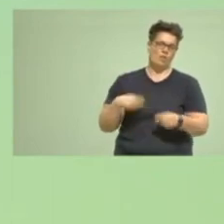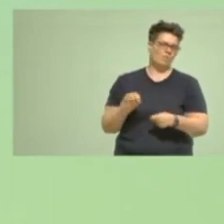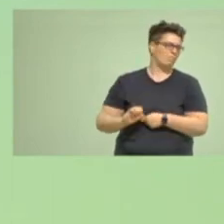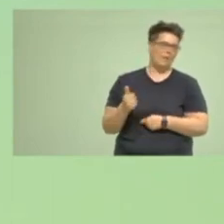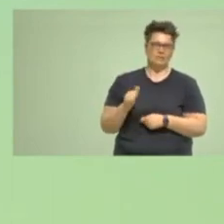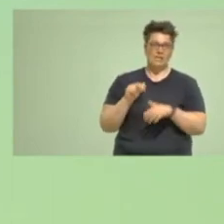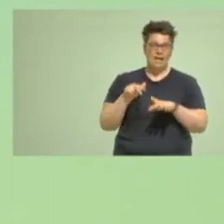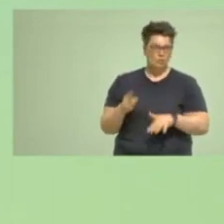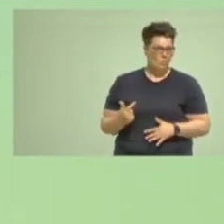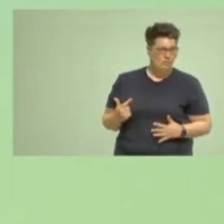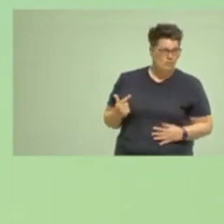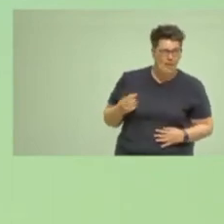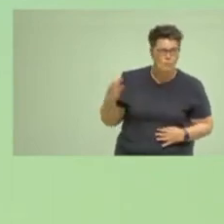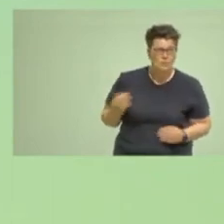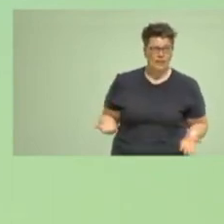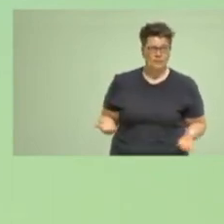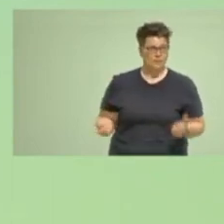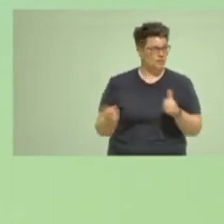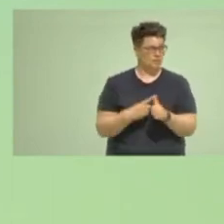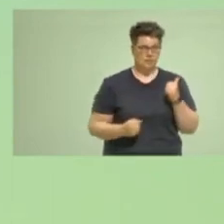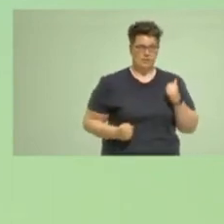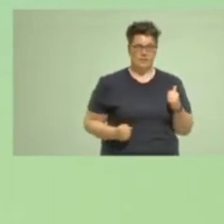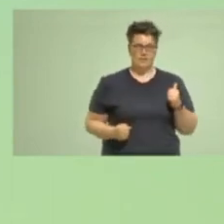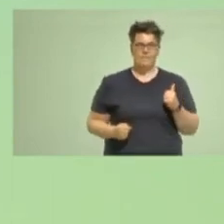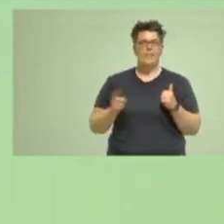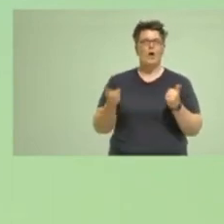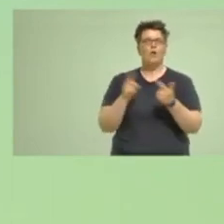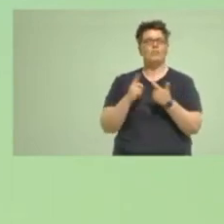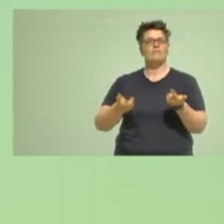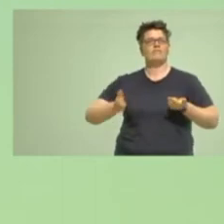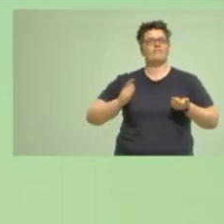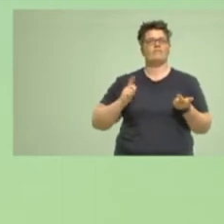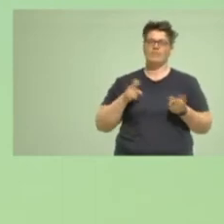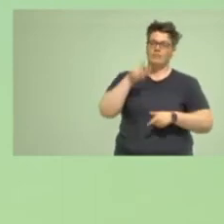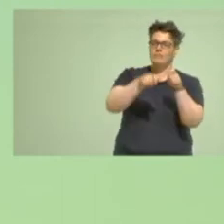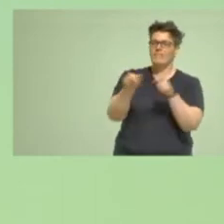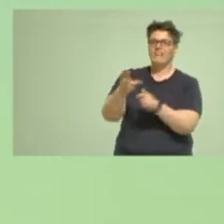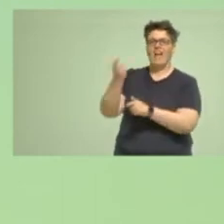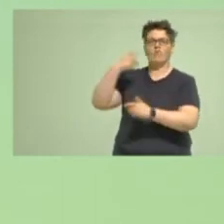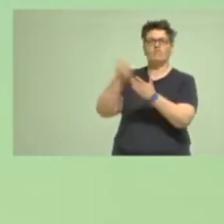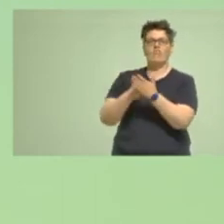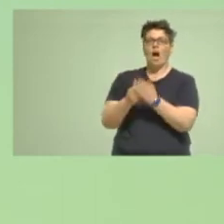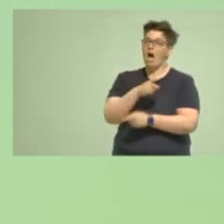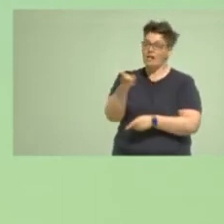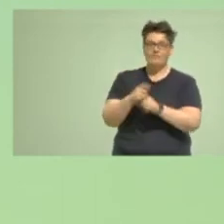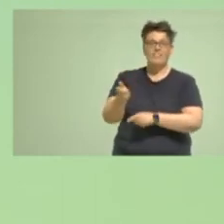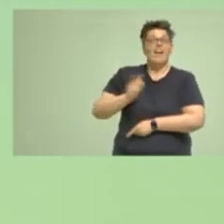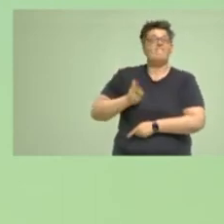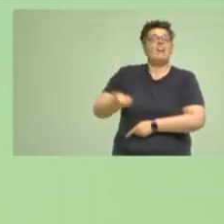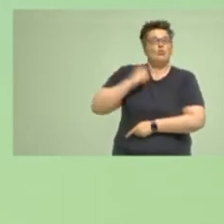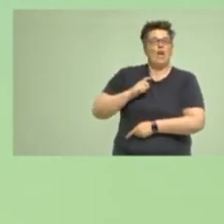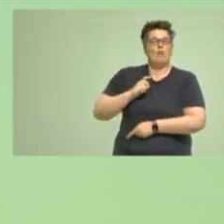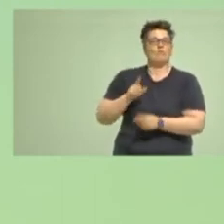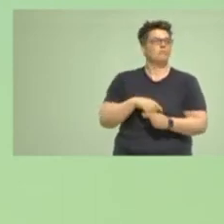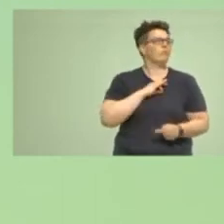einer Erwartung derer, die uns gewählt haben, dass wir bereit sind, Verantwortung zu übernehmen.